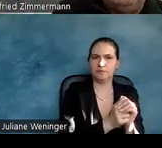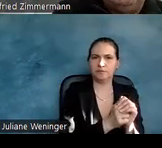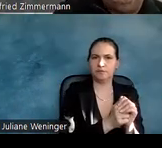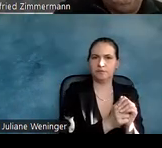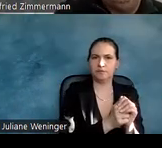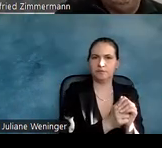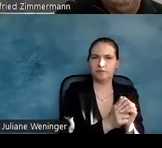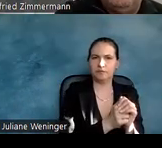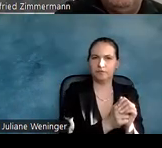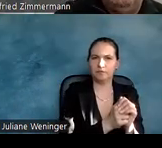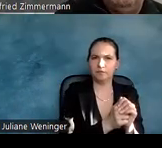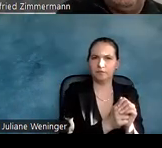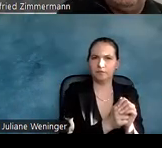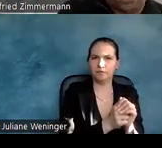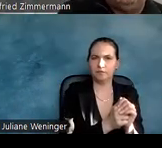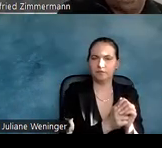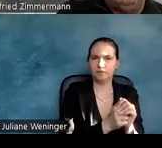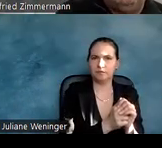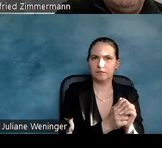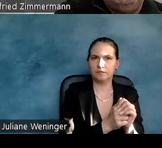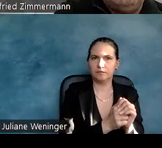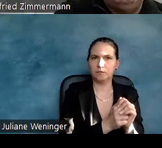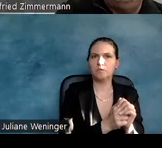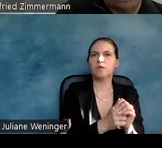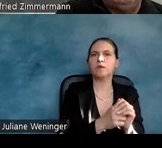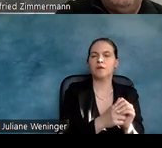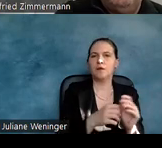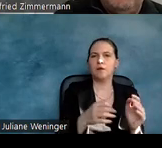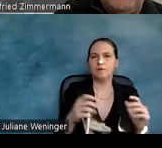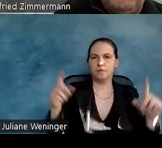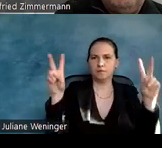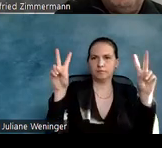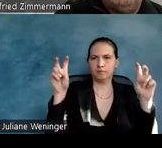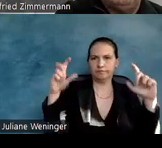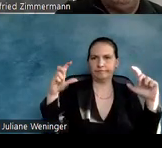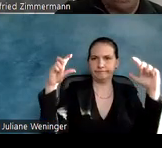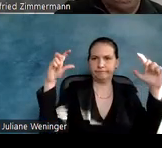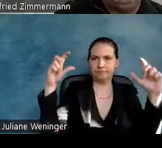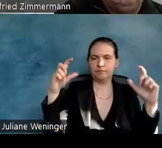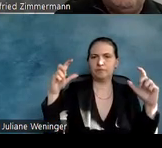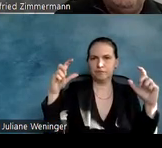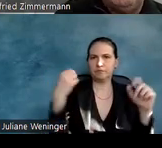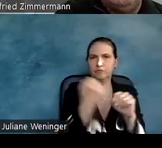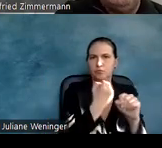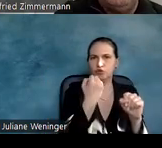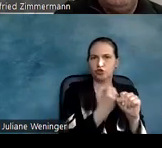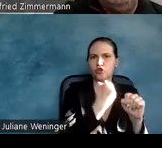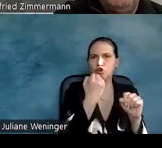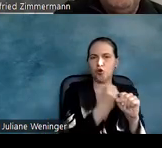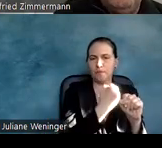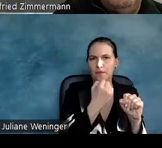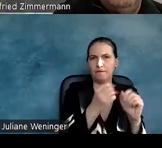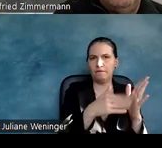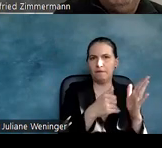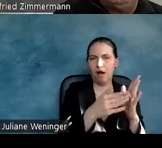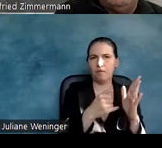Hedda werden mit einer bestimmten Farbe markiert, Paragrafen mit einer anderen, Figuren sind gelb,